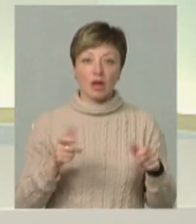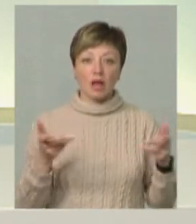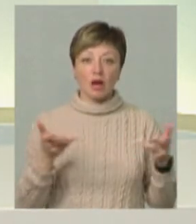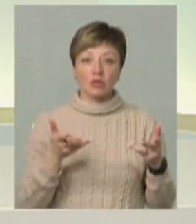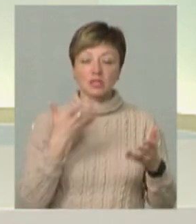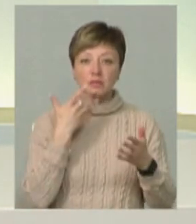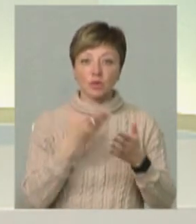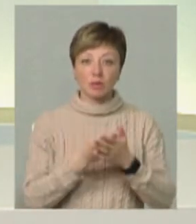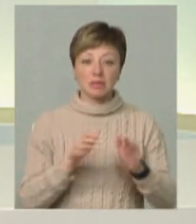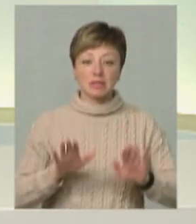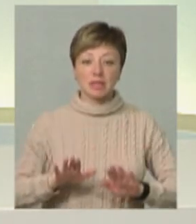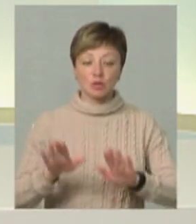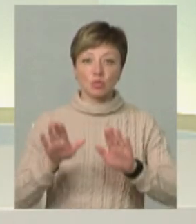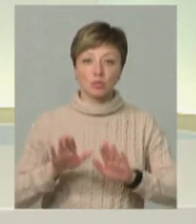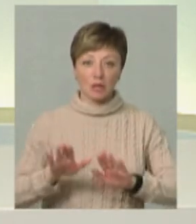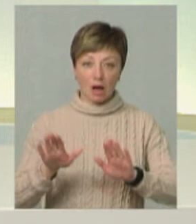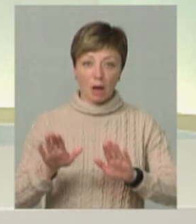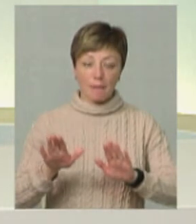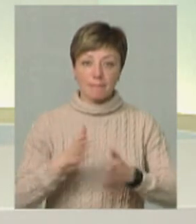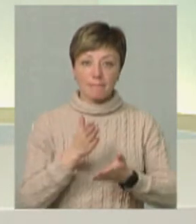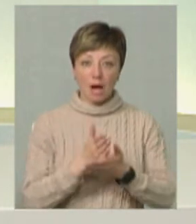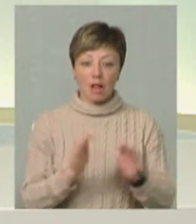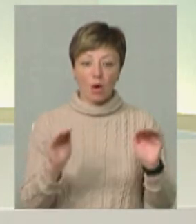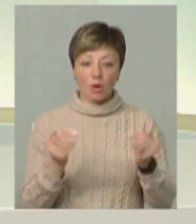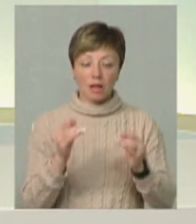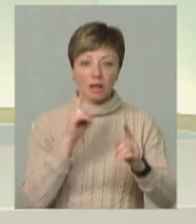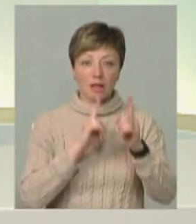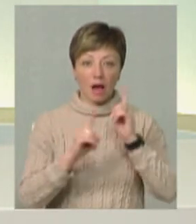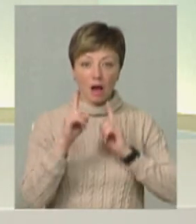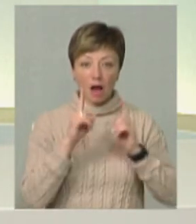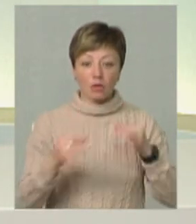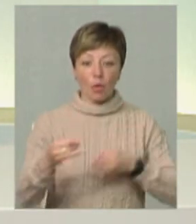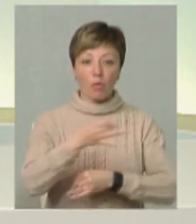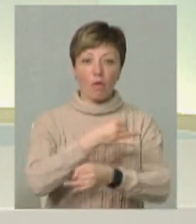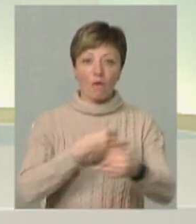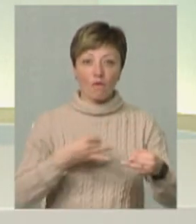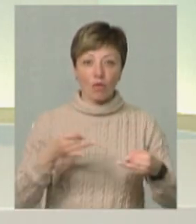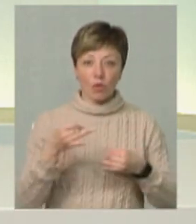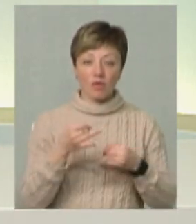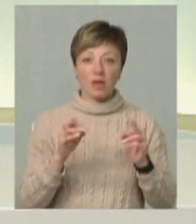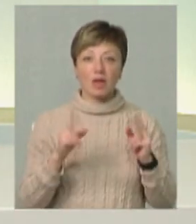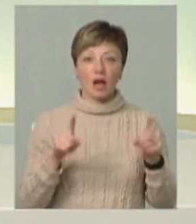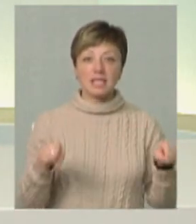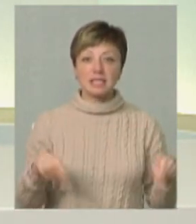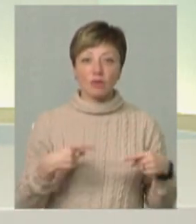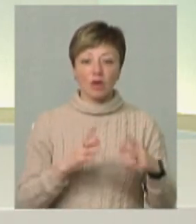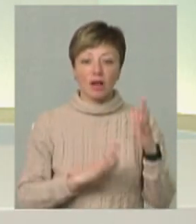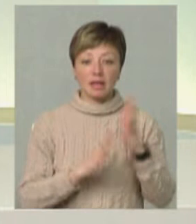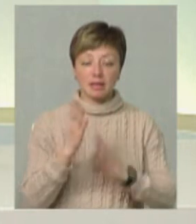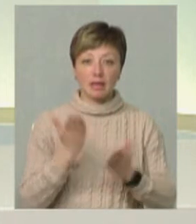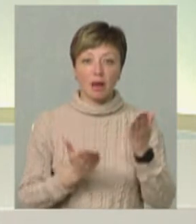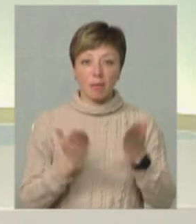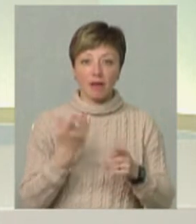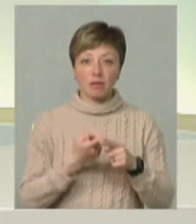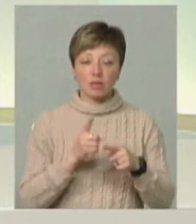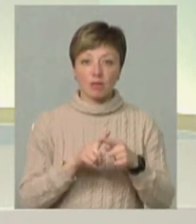із своїми заступниками мали таку коротеньку на раду і десь обговорювали, як створювати ліси. Напевно, все-таки це